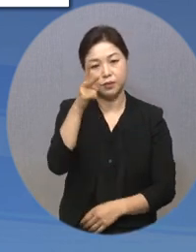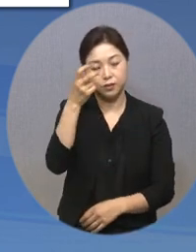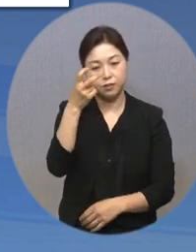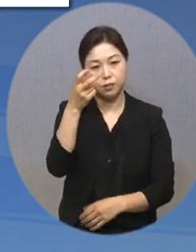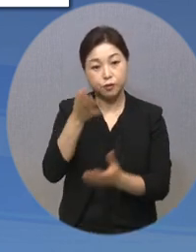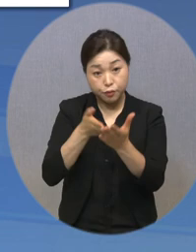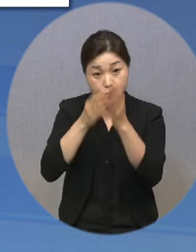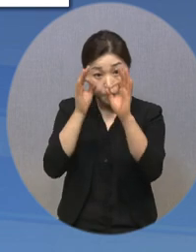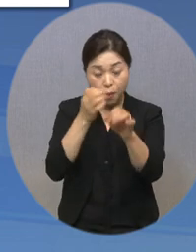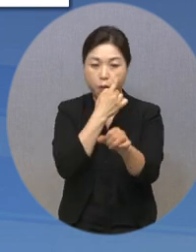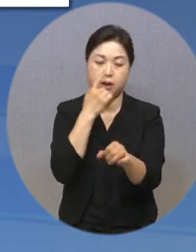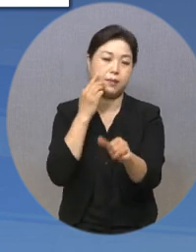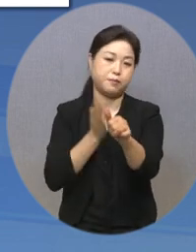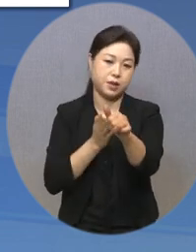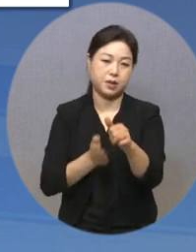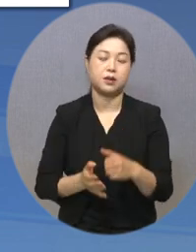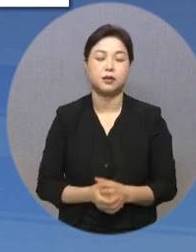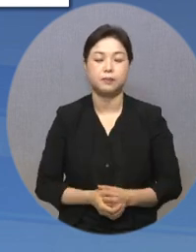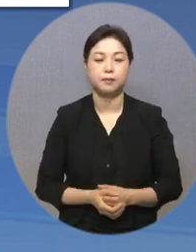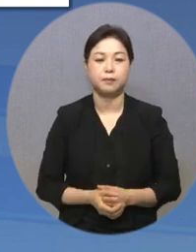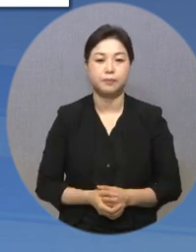뉴스를 통해 확인할 수 있습니다.